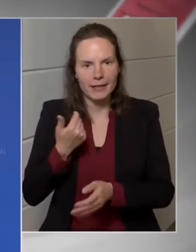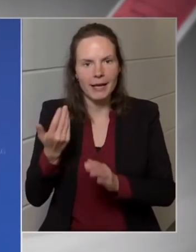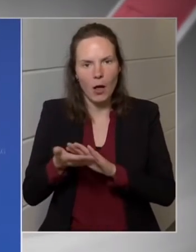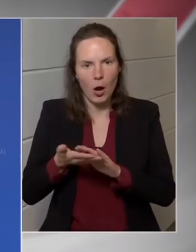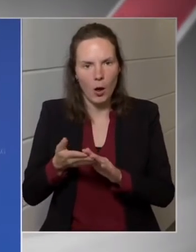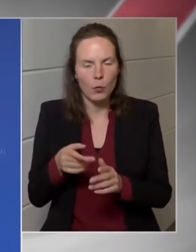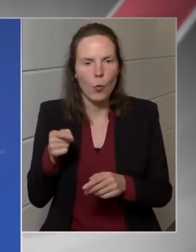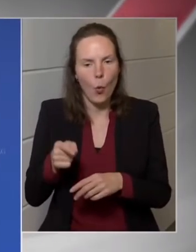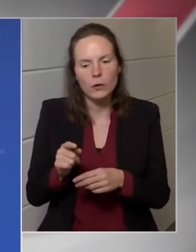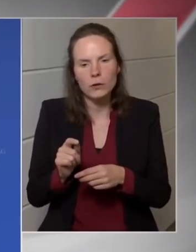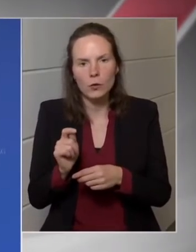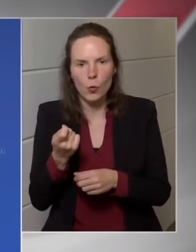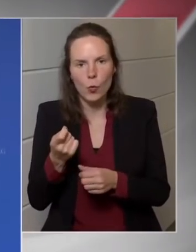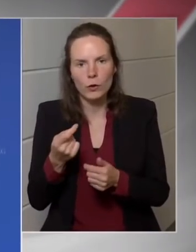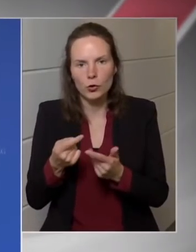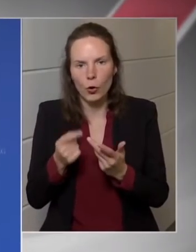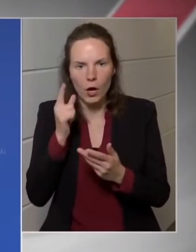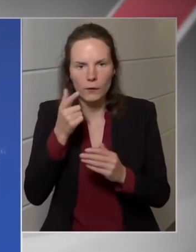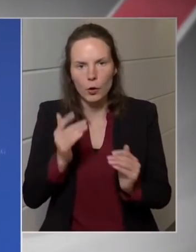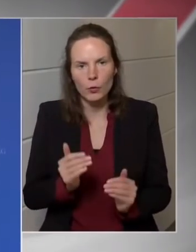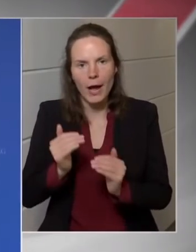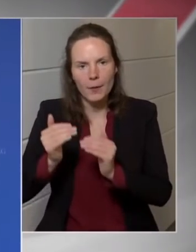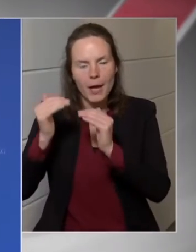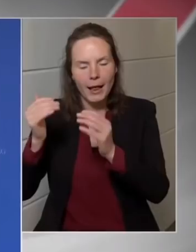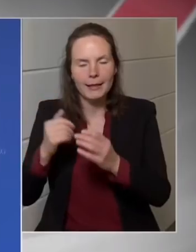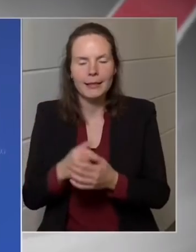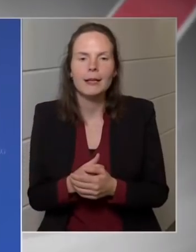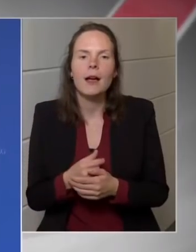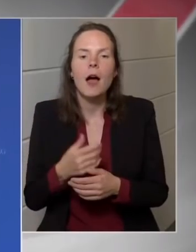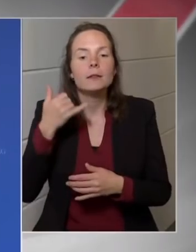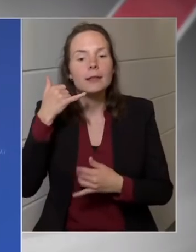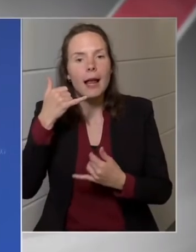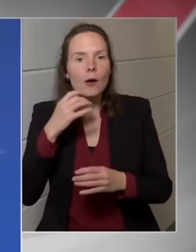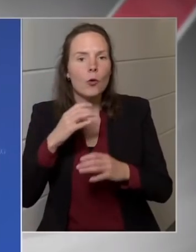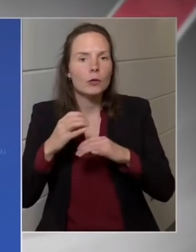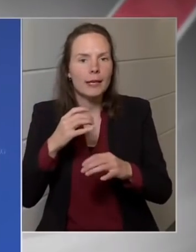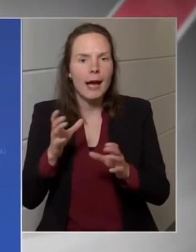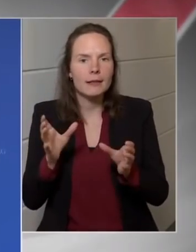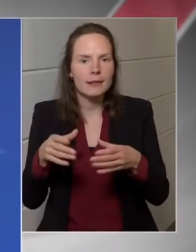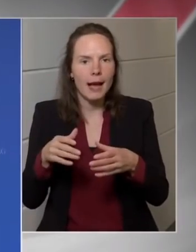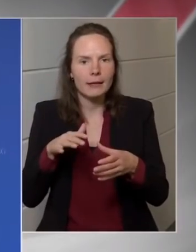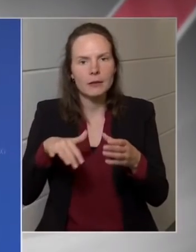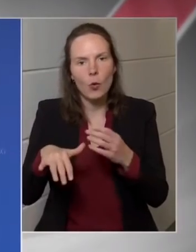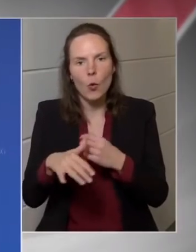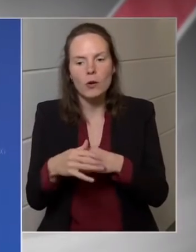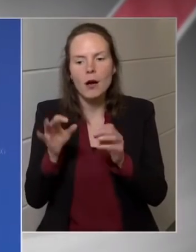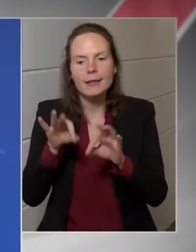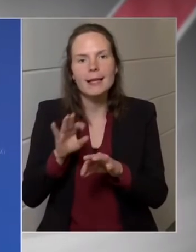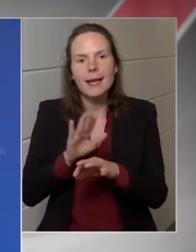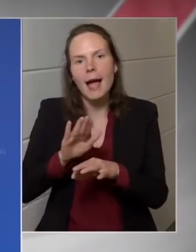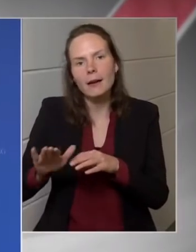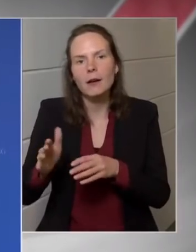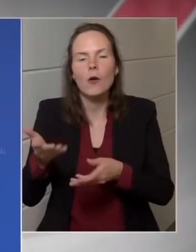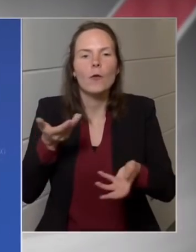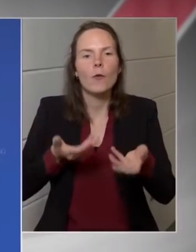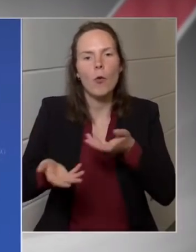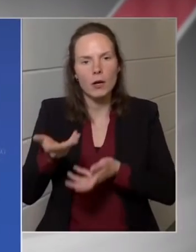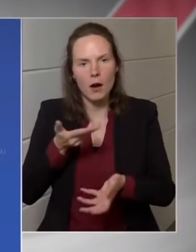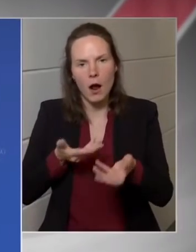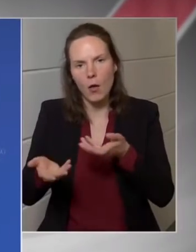emelésre, a telekommunikációs szektornál a telkó cégeknek a forgalmára